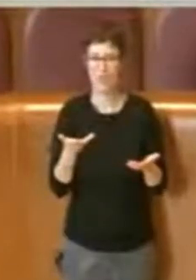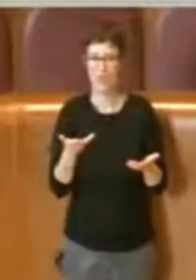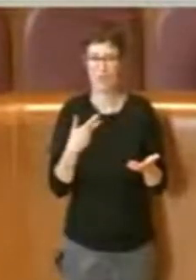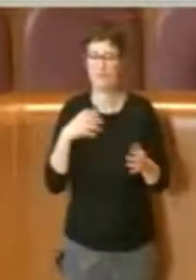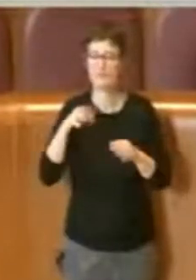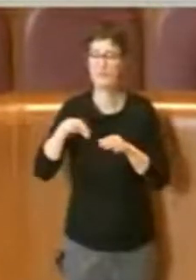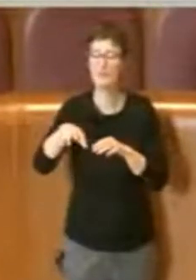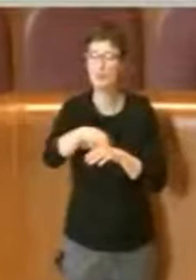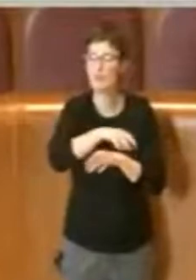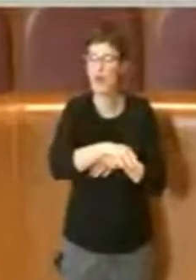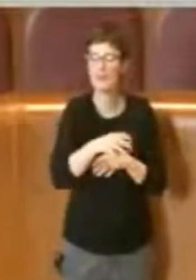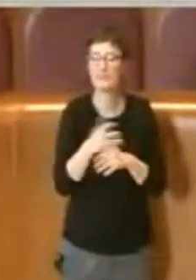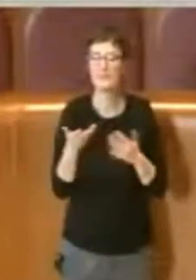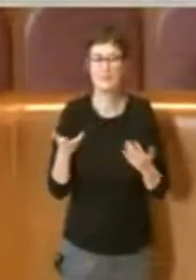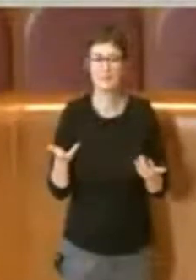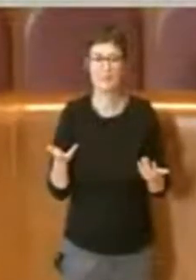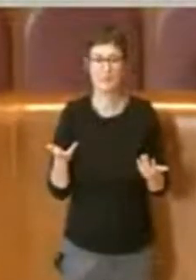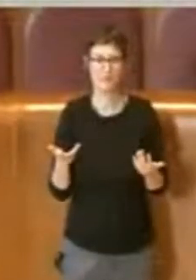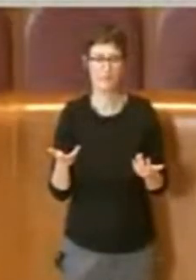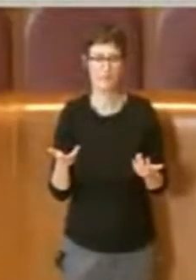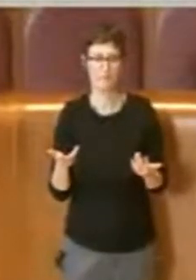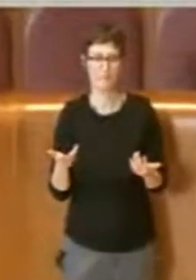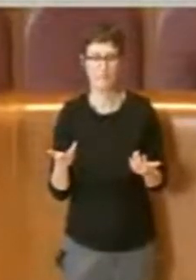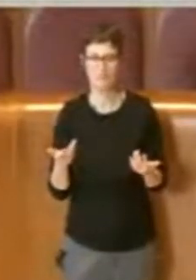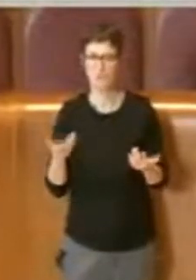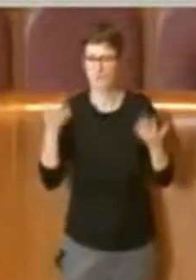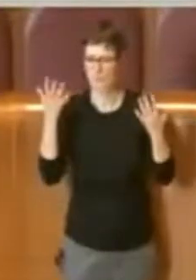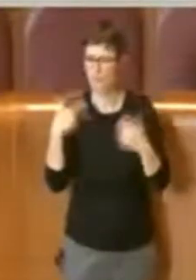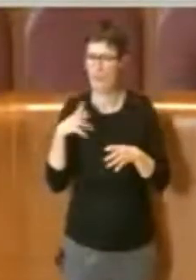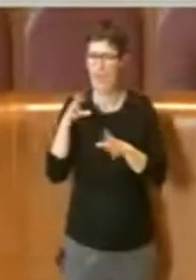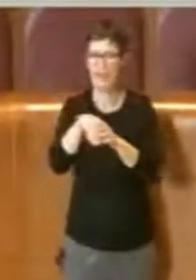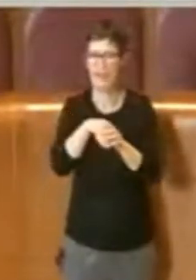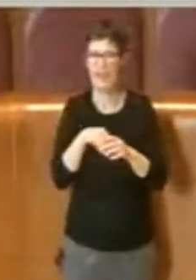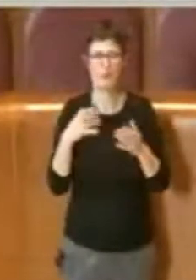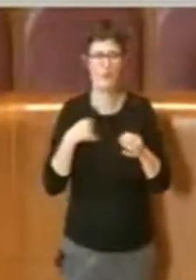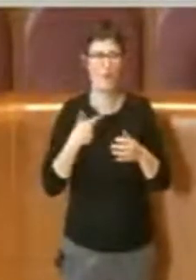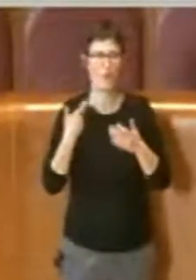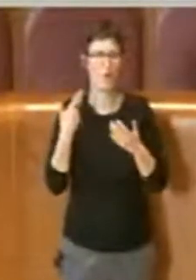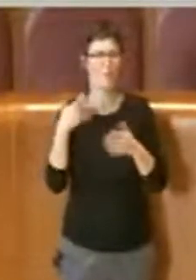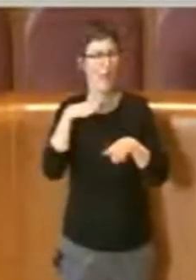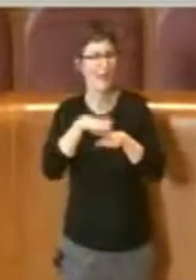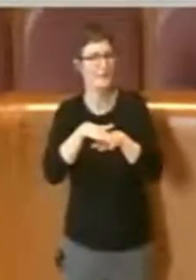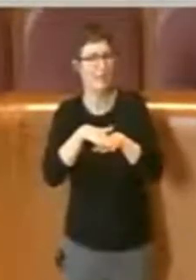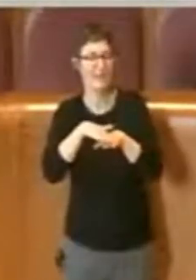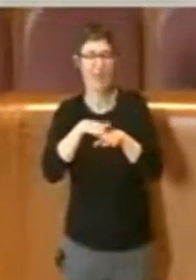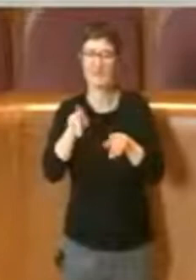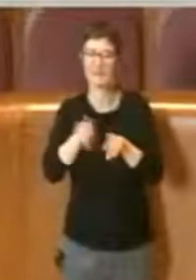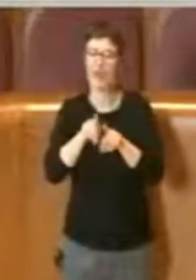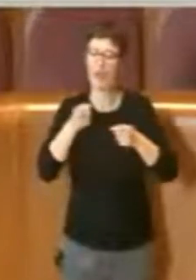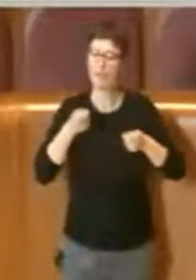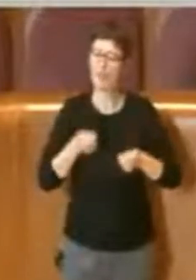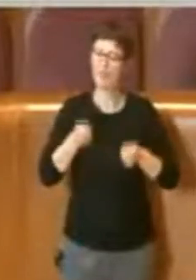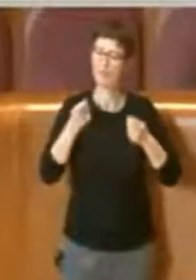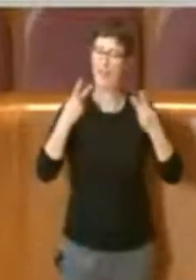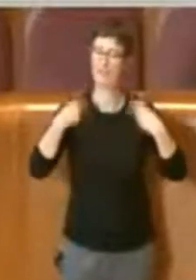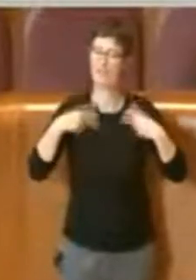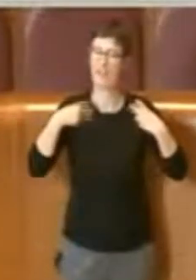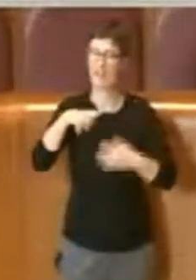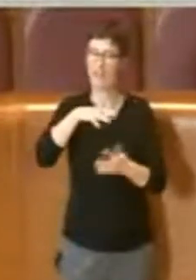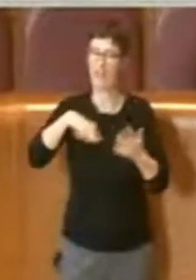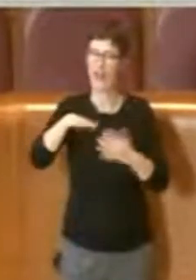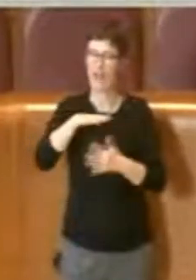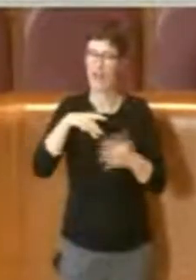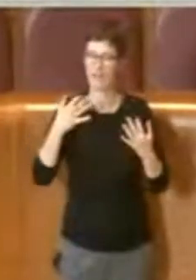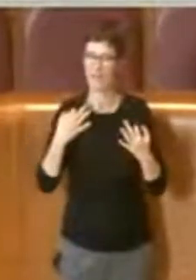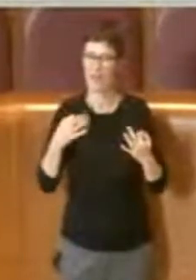oggetto di realtà, di esperienze, che hanno dato nuova vitalità e quindi sicuramente il territorio e quel